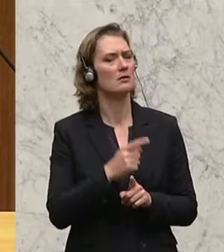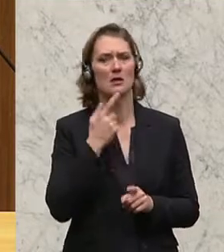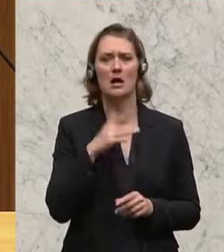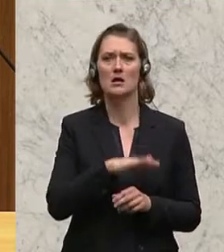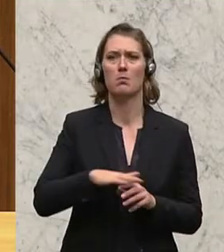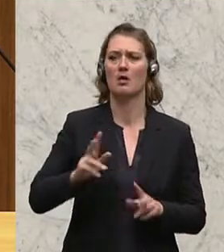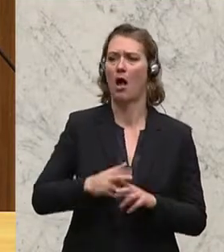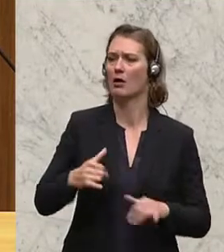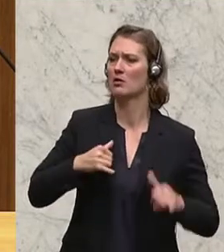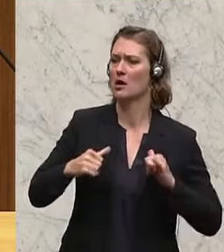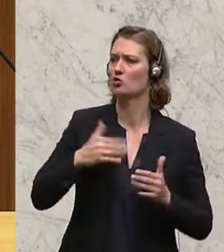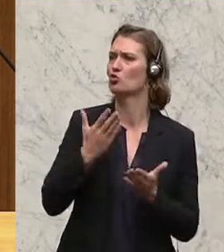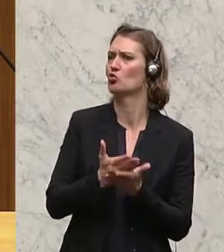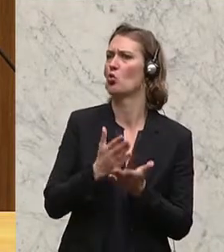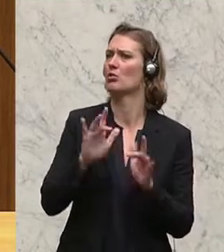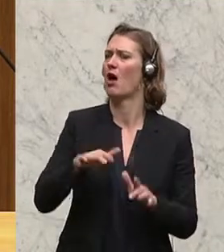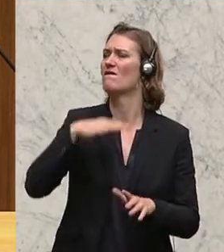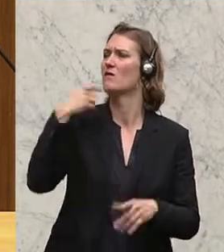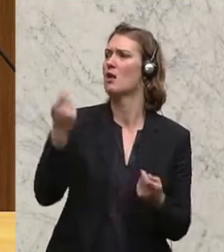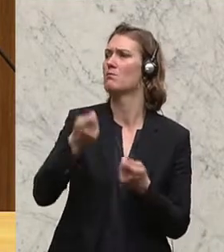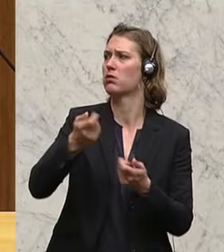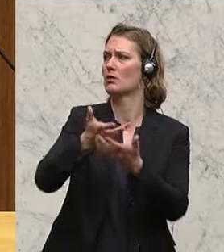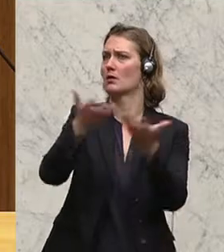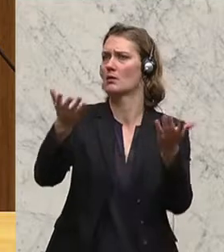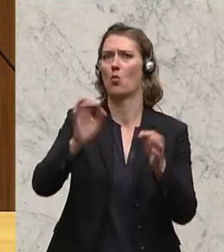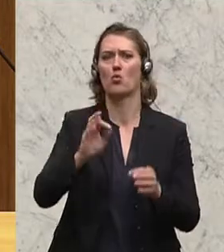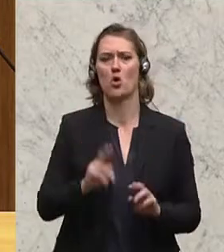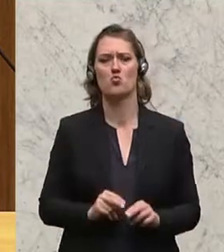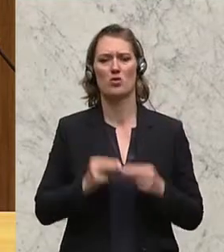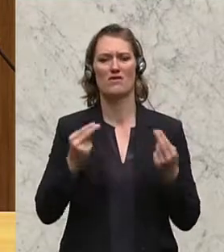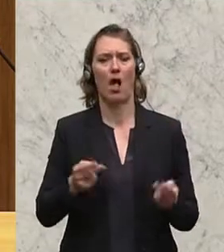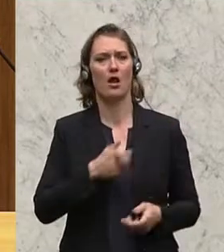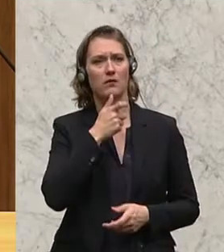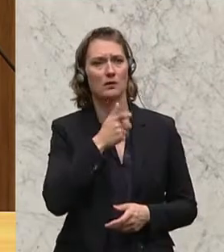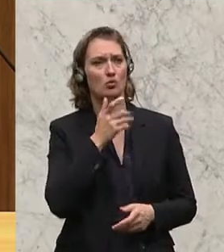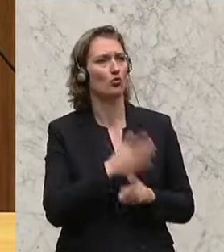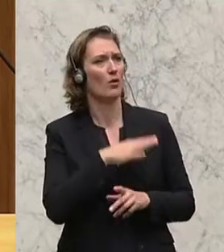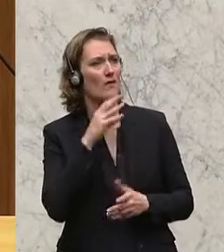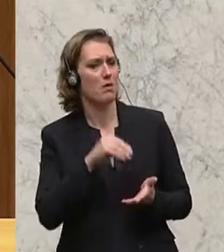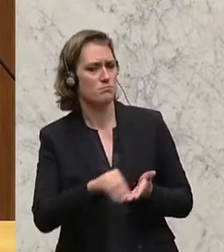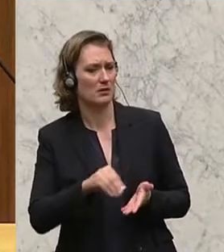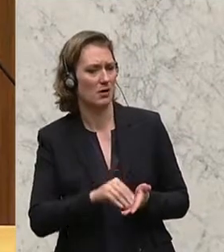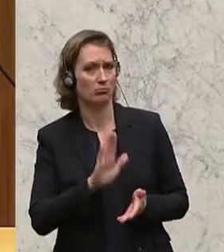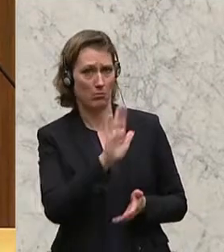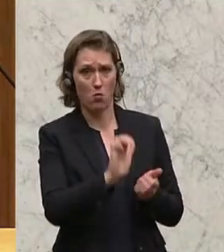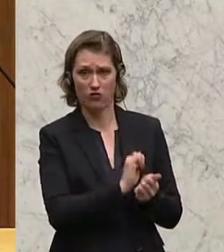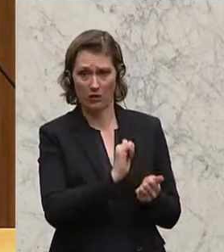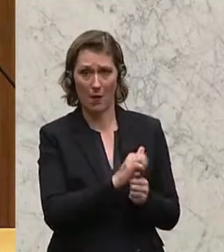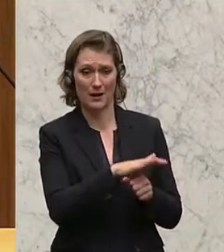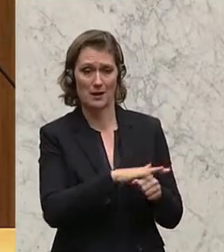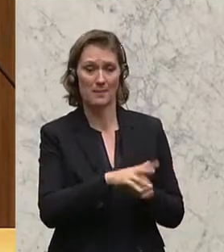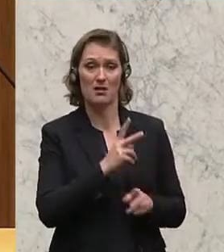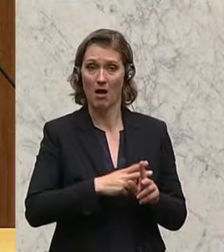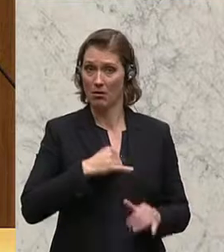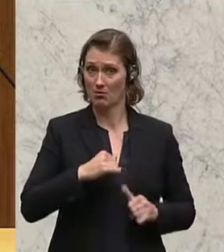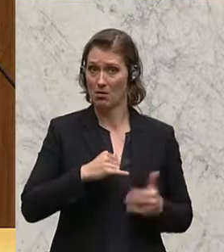Gebietskrankenkassen machen eh so viel, oder die Unfallversicherung zahlt eh so viel, was eigentlich Aufgabe der Gebietskrankenkassen wäre. Was